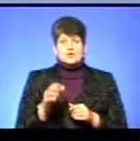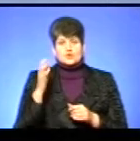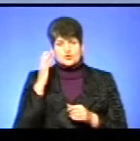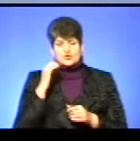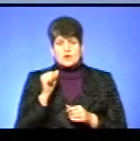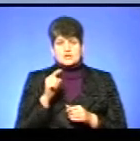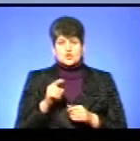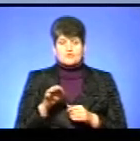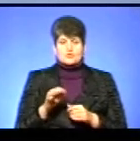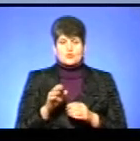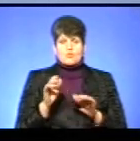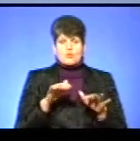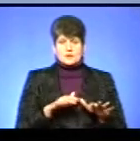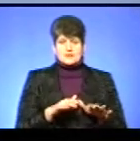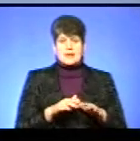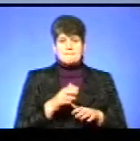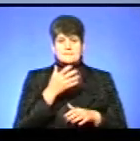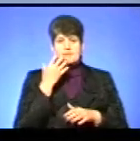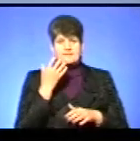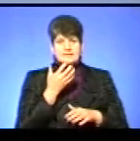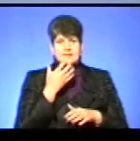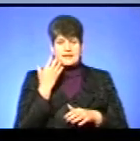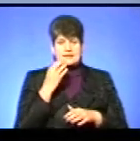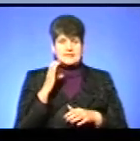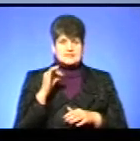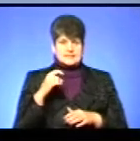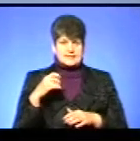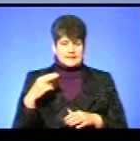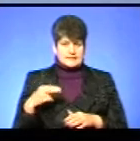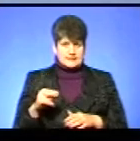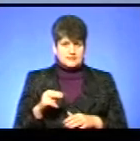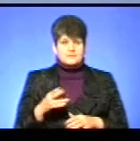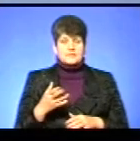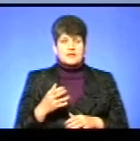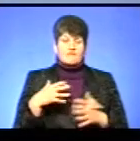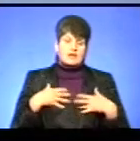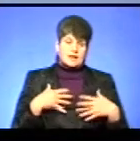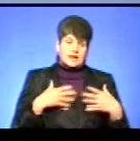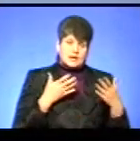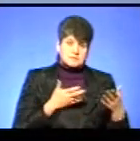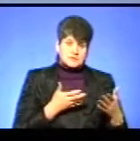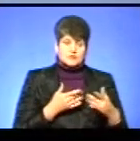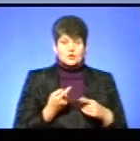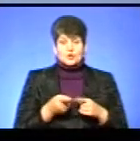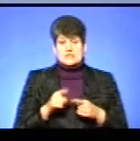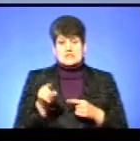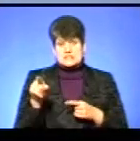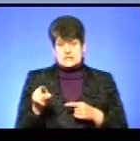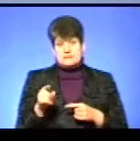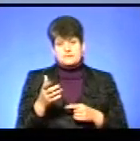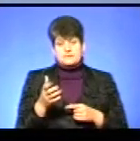північний захід, південний схід і в Крим, то, очевидно, оці північні,